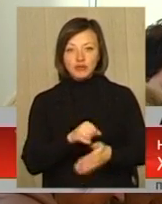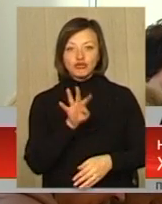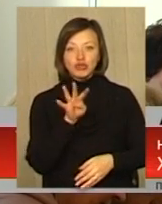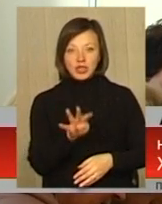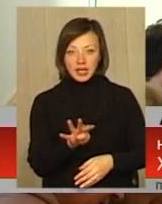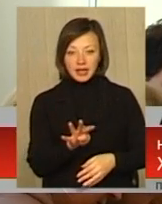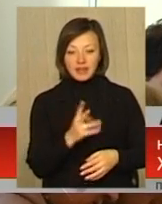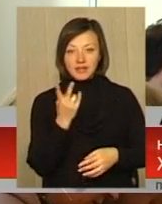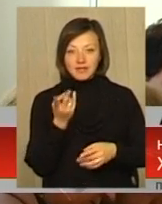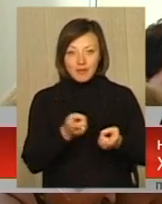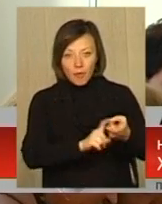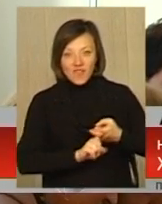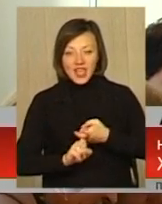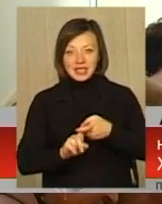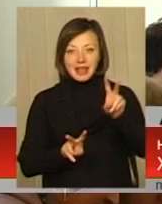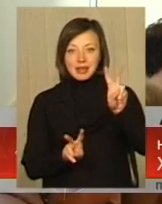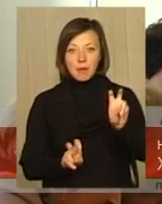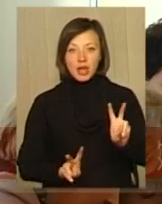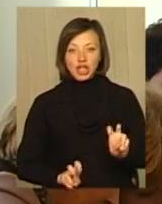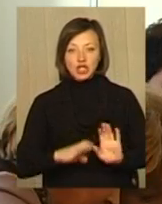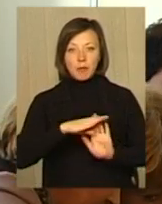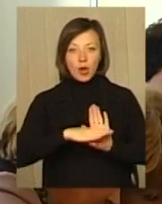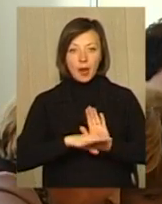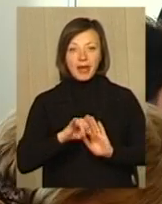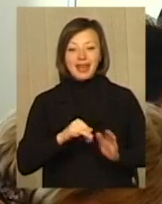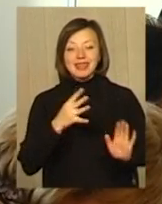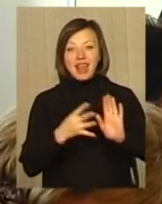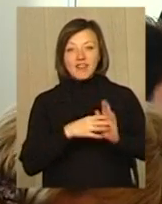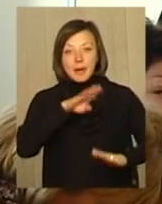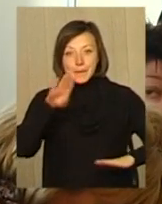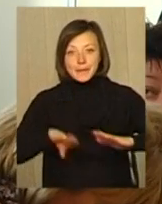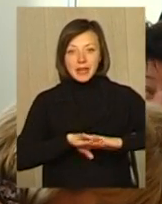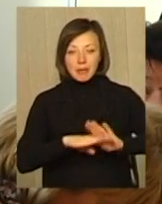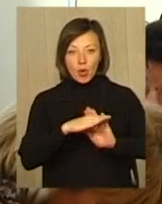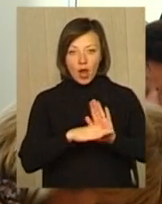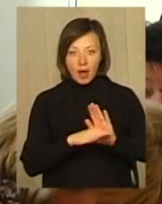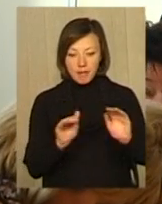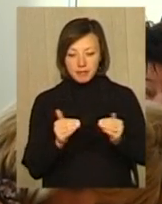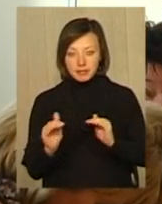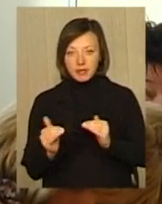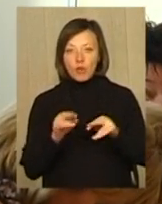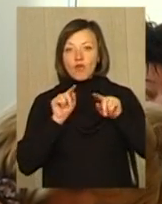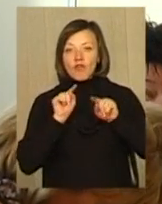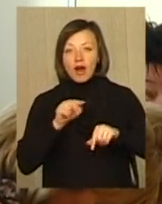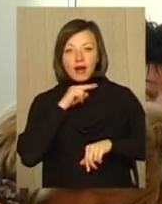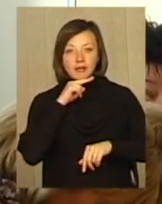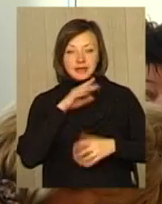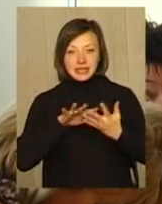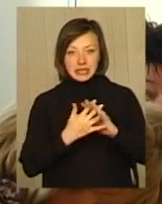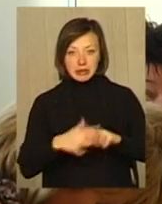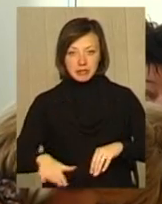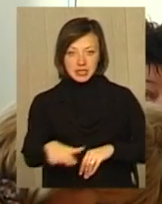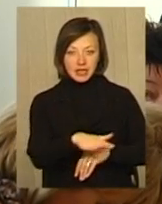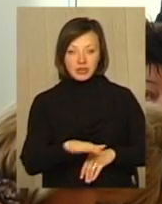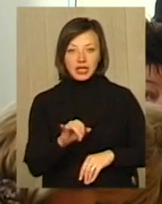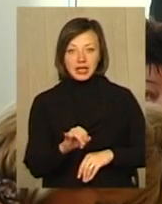взаємопов'язані тематичні програми і 9 підпрограм. Особлива увага приділяється сільській місцевості і